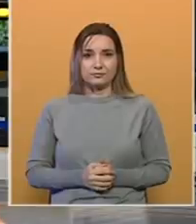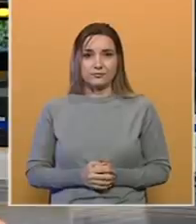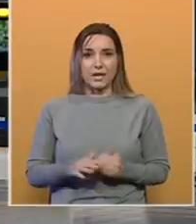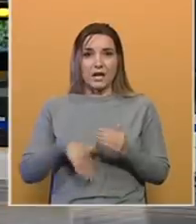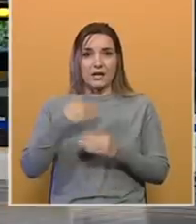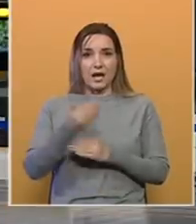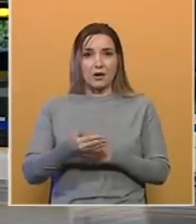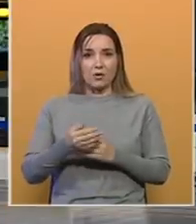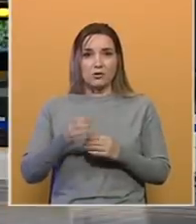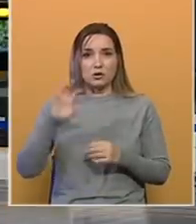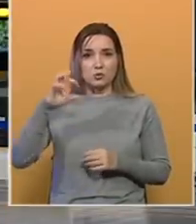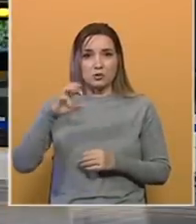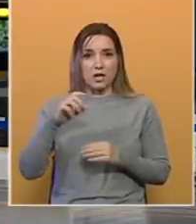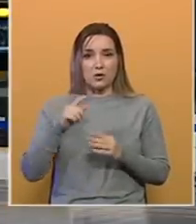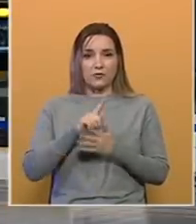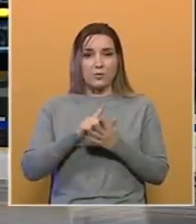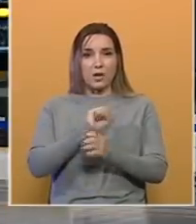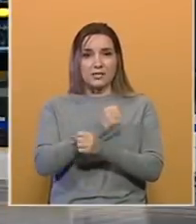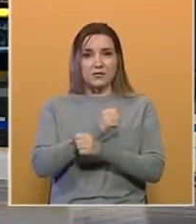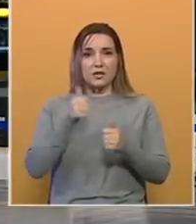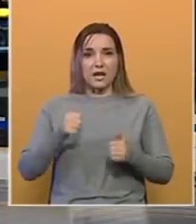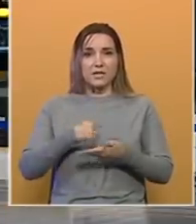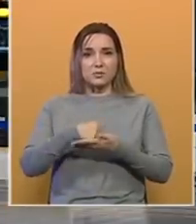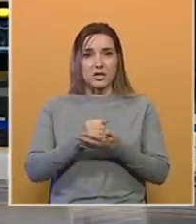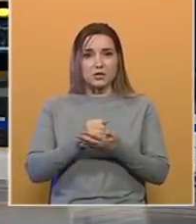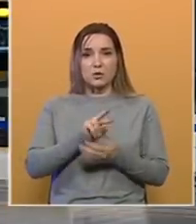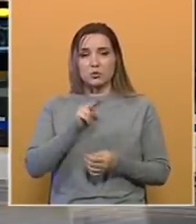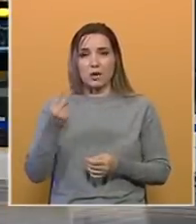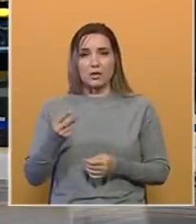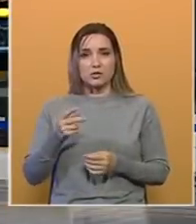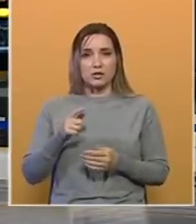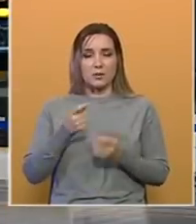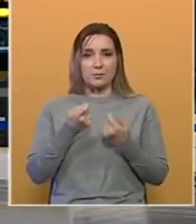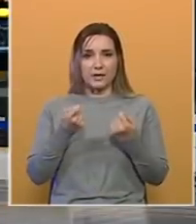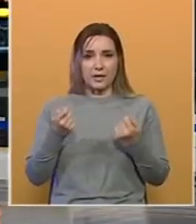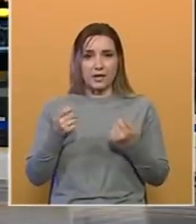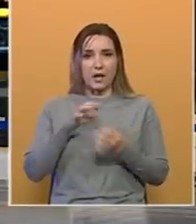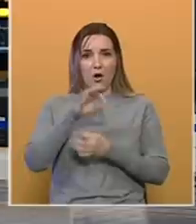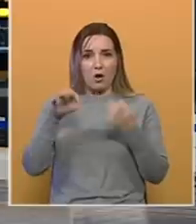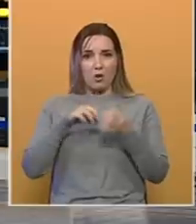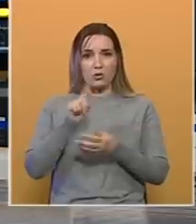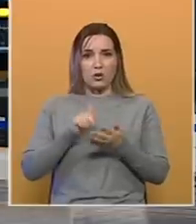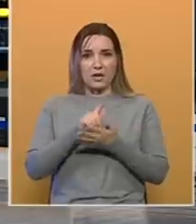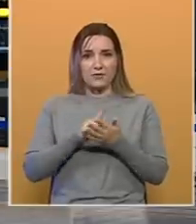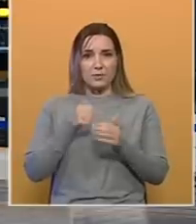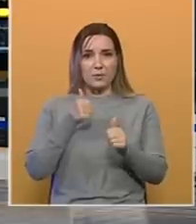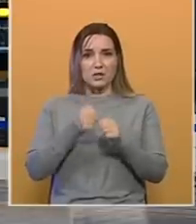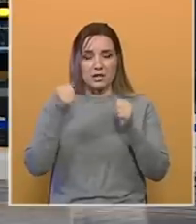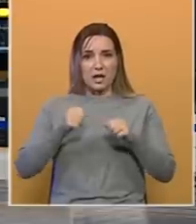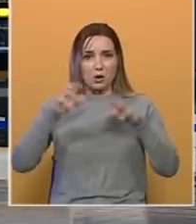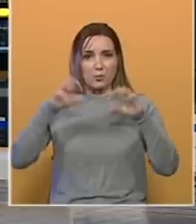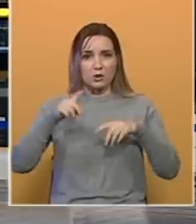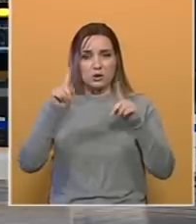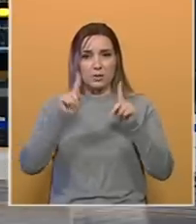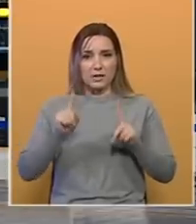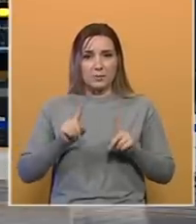Nakon slika sunčanog vremena u Hercegovini, danas bilježimo potpuno drugačije vremenske prilike. Olujno je nevrijeme praćeno jakom